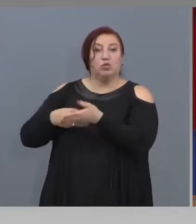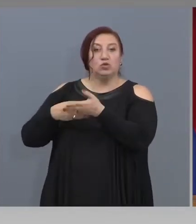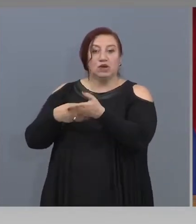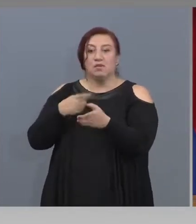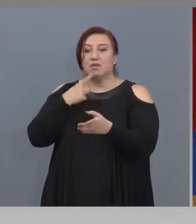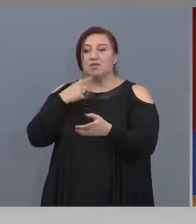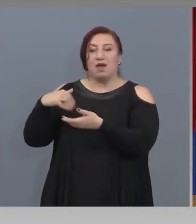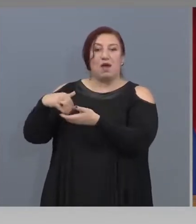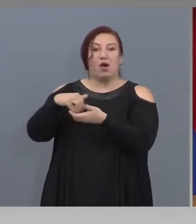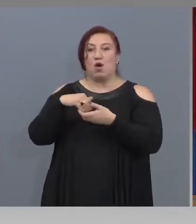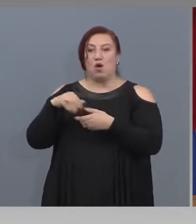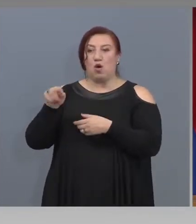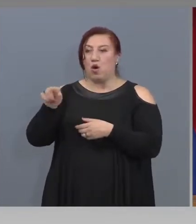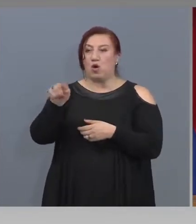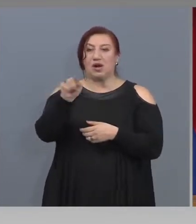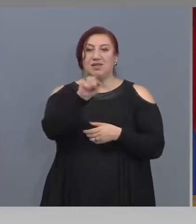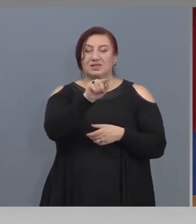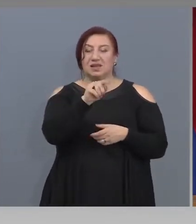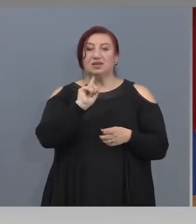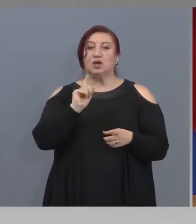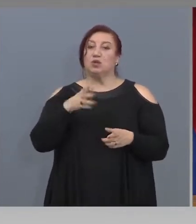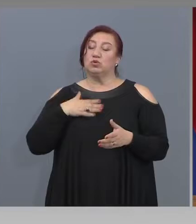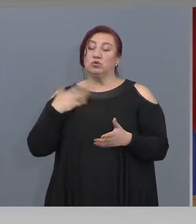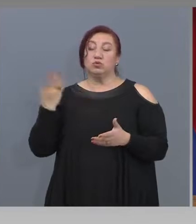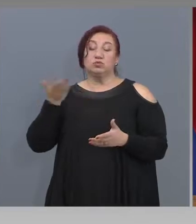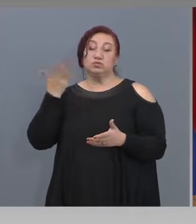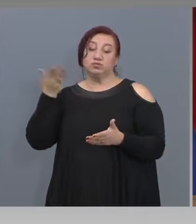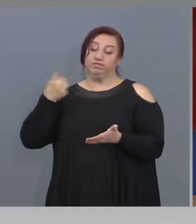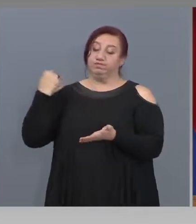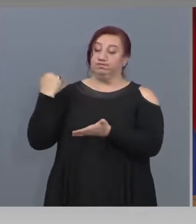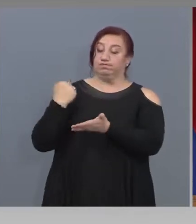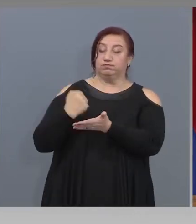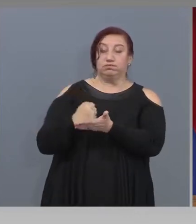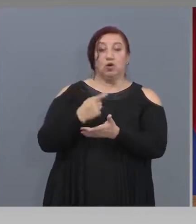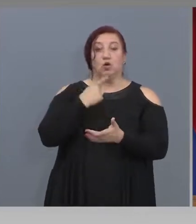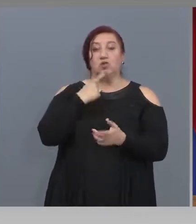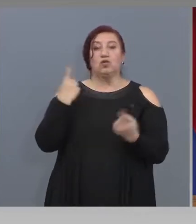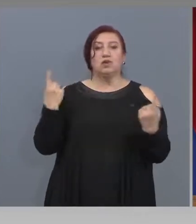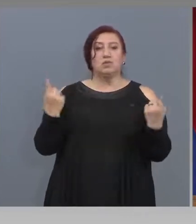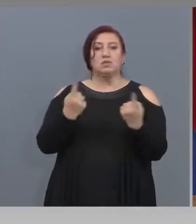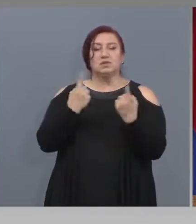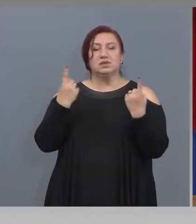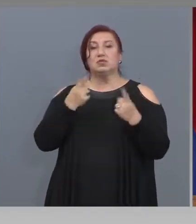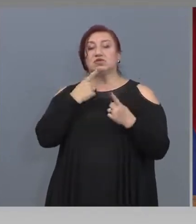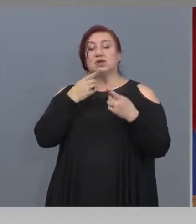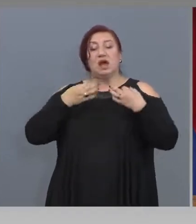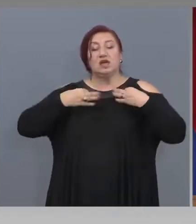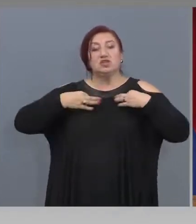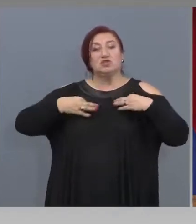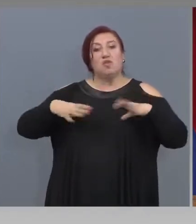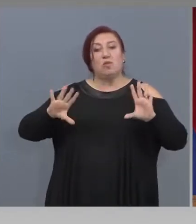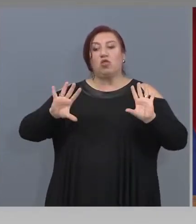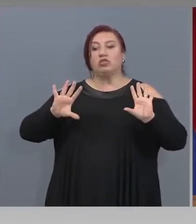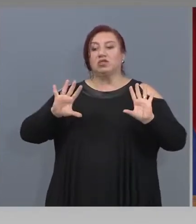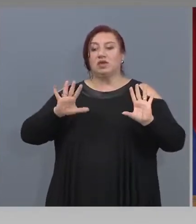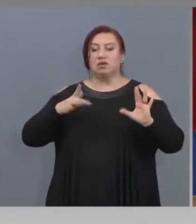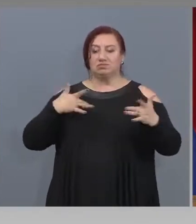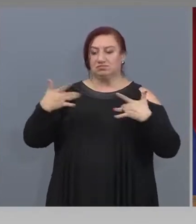организациите, които са утвърдени. Тук говорим само за свободни творци и